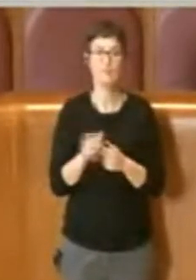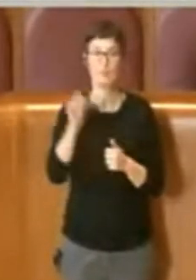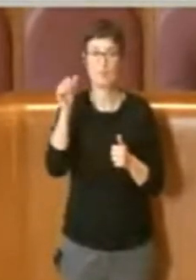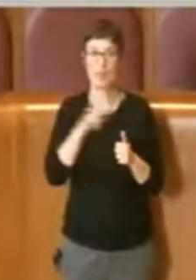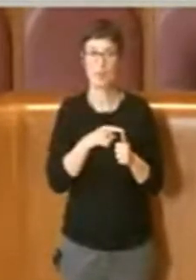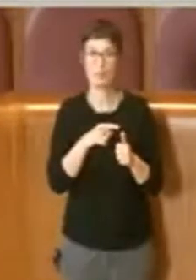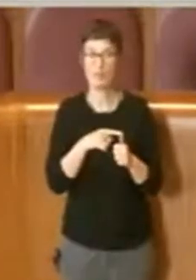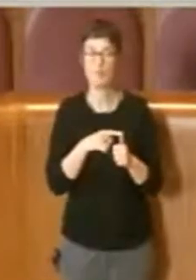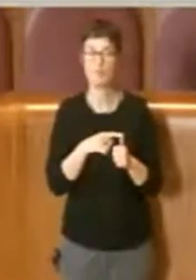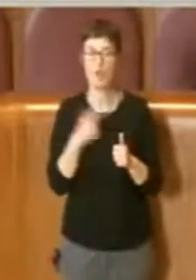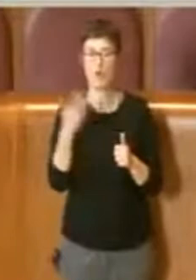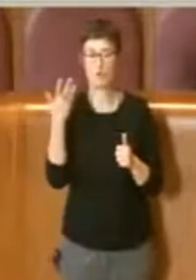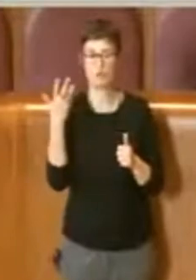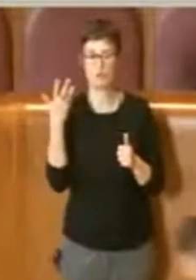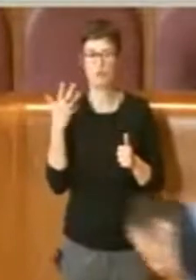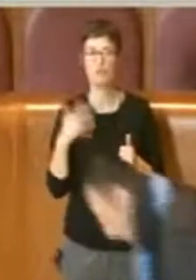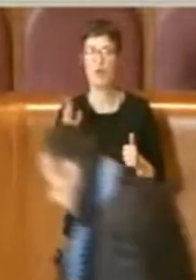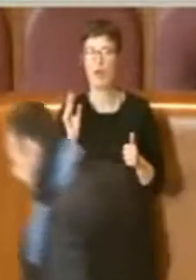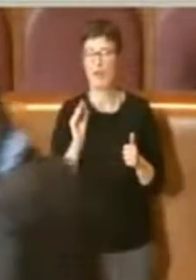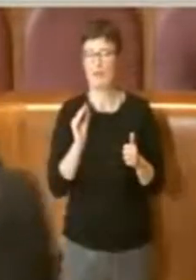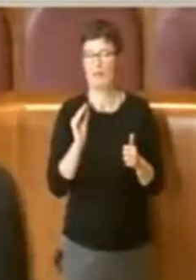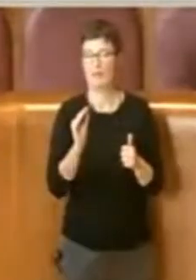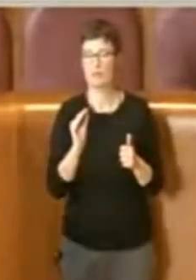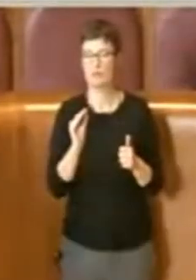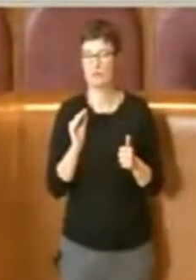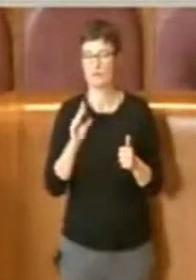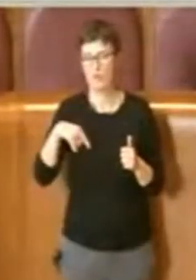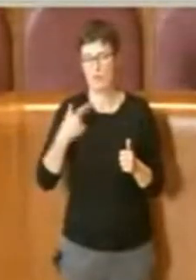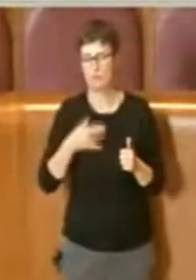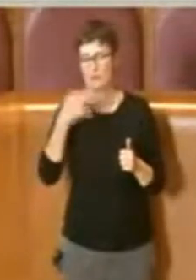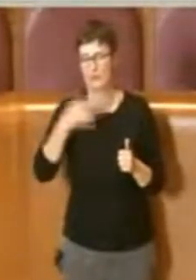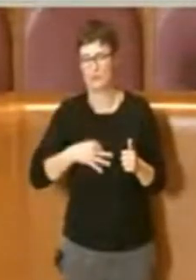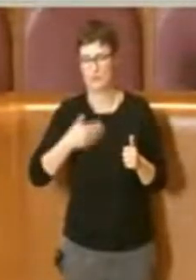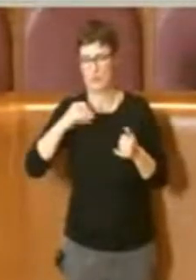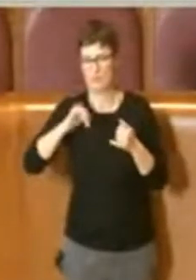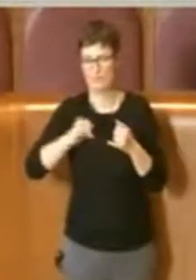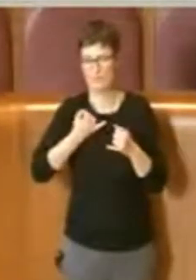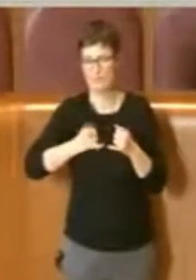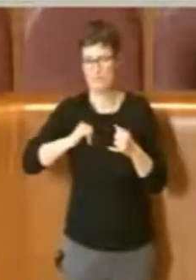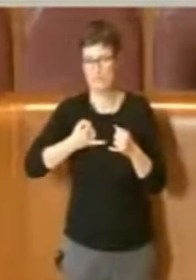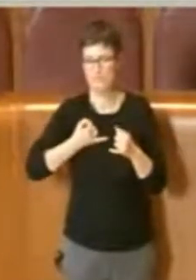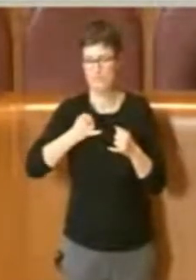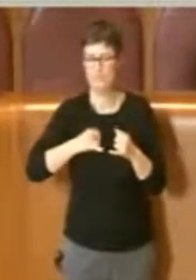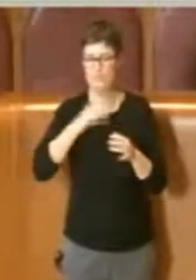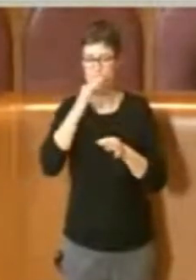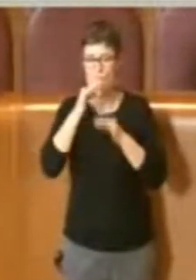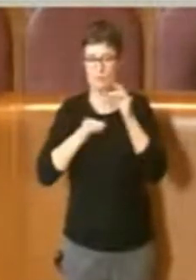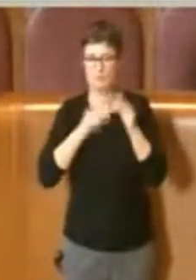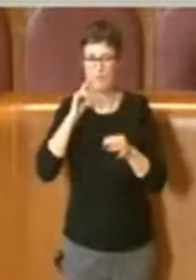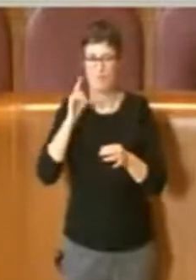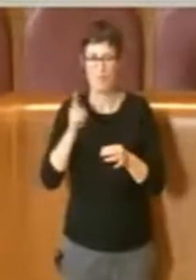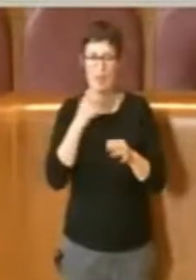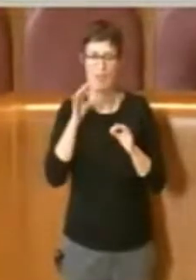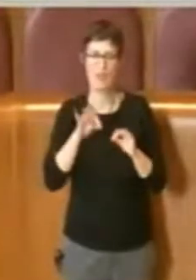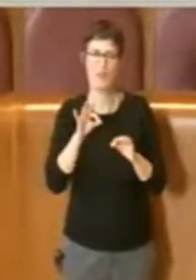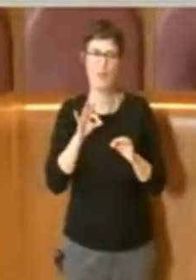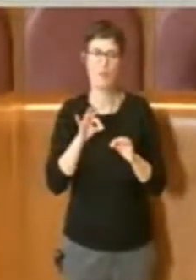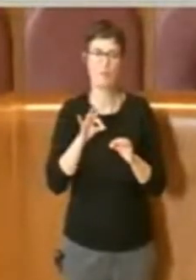stato chiesto e comunque sarà precisato e meglio comunque formulato all'interno dell